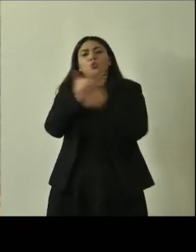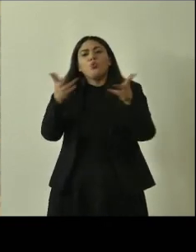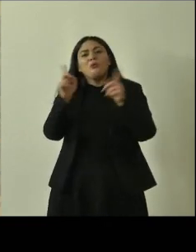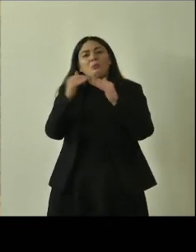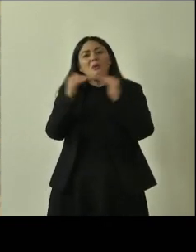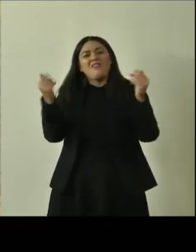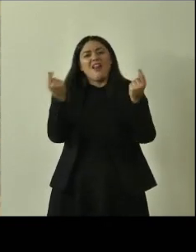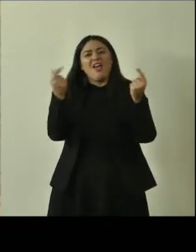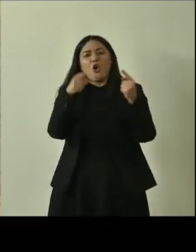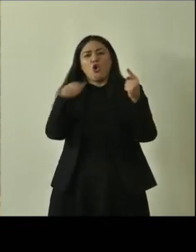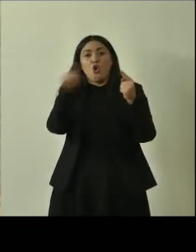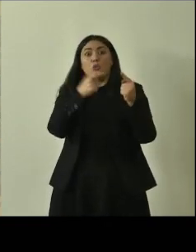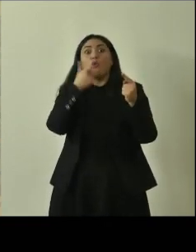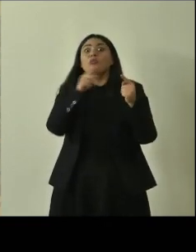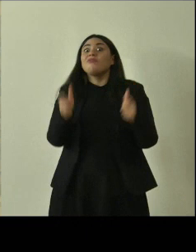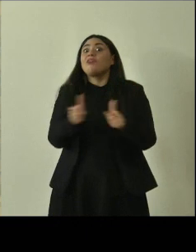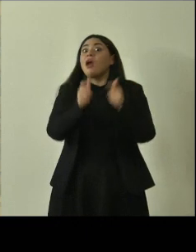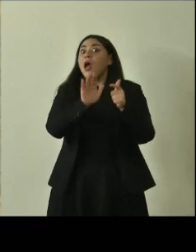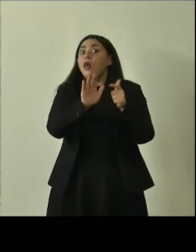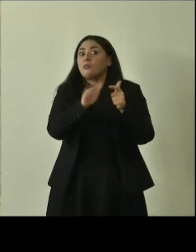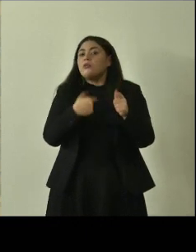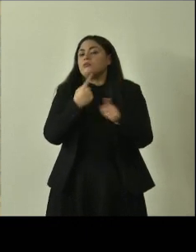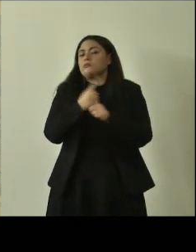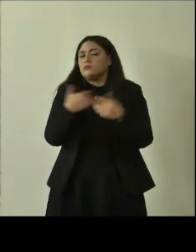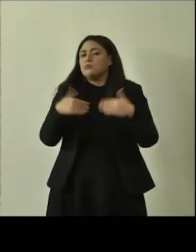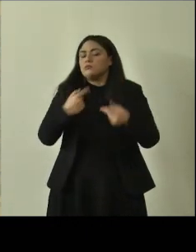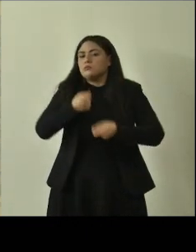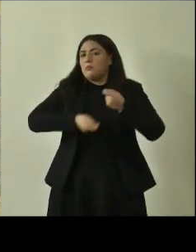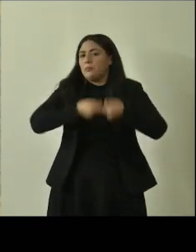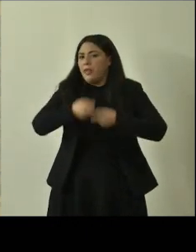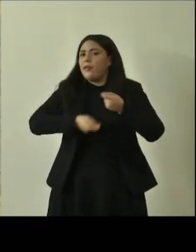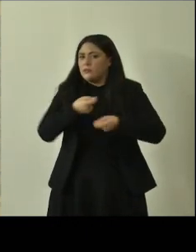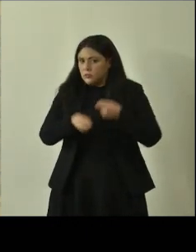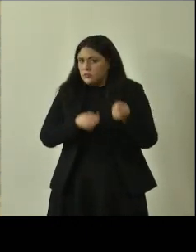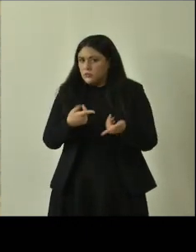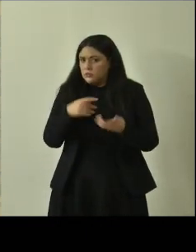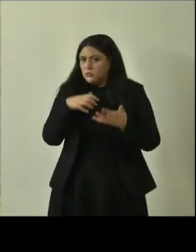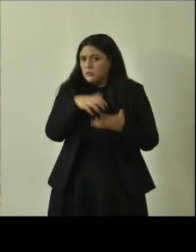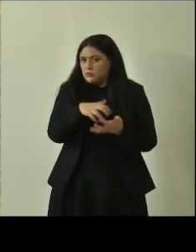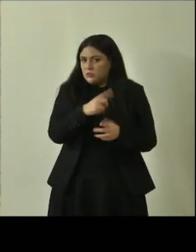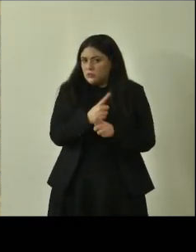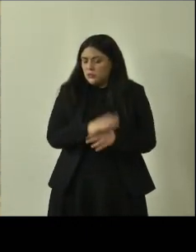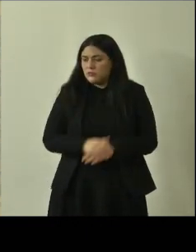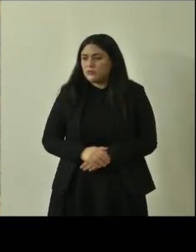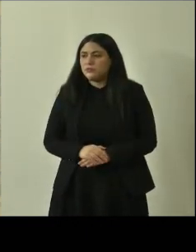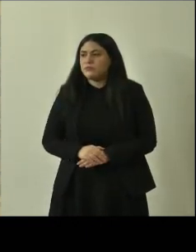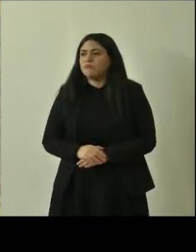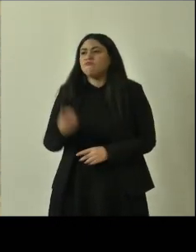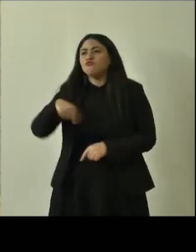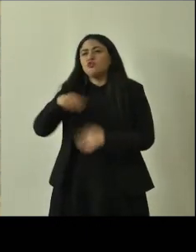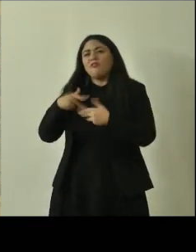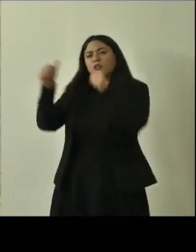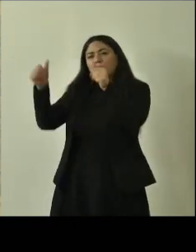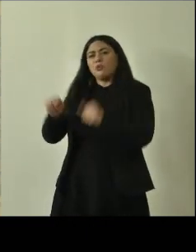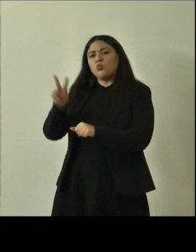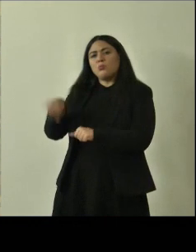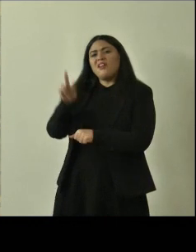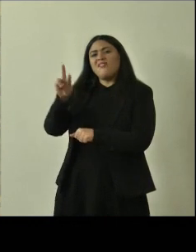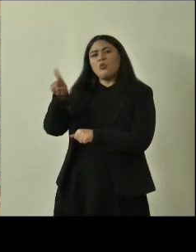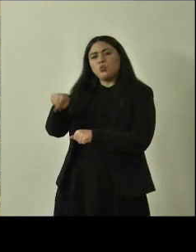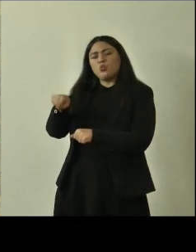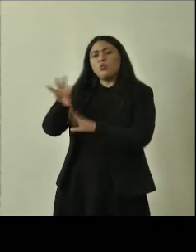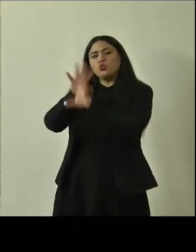economico perché questi alberi richiedono anche interventi e quindi risorse economiche noi abbiamo fatto un bando nel 2021 con